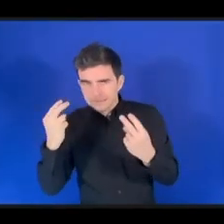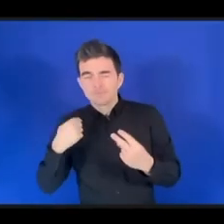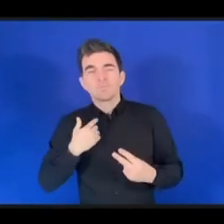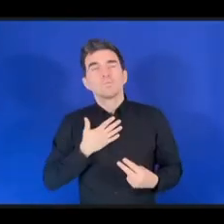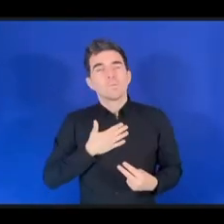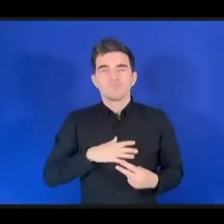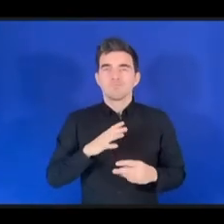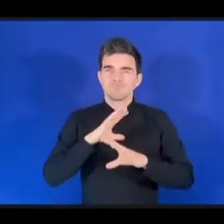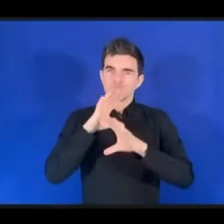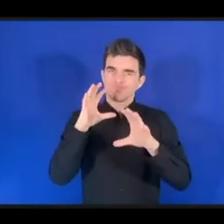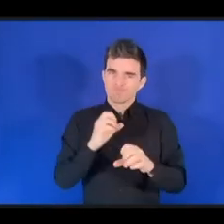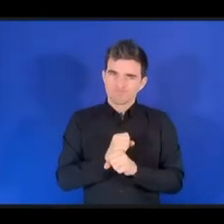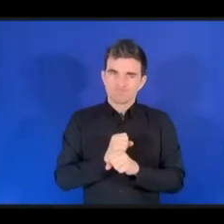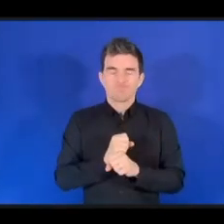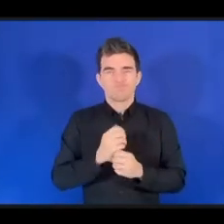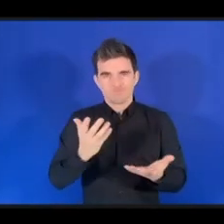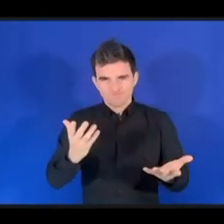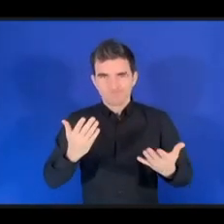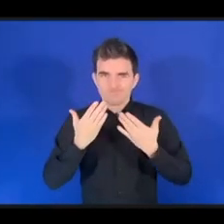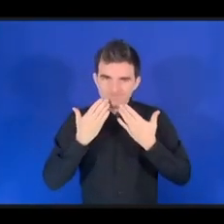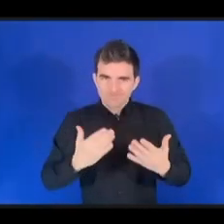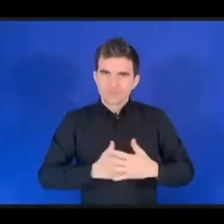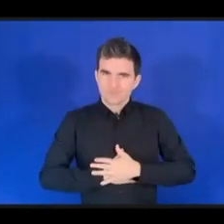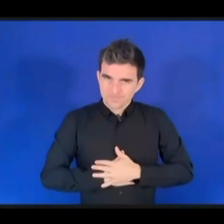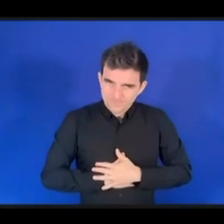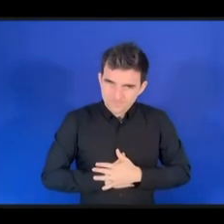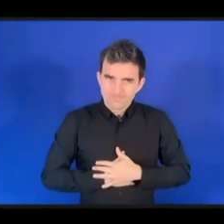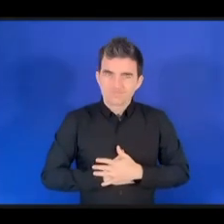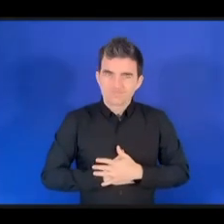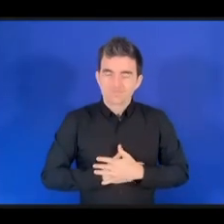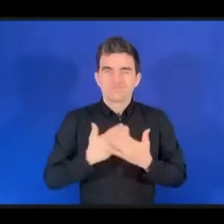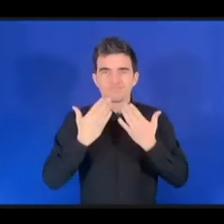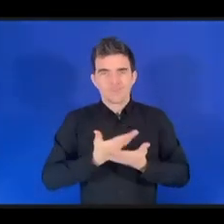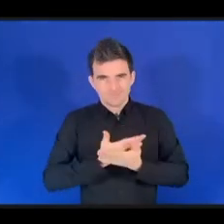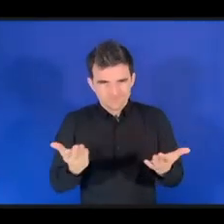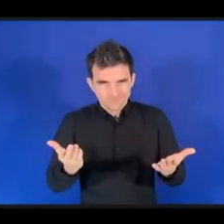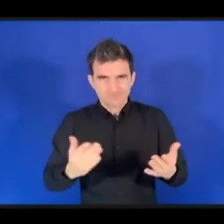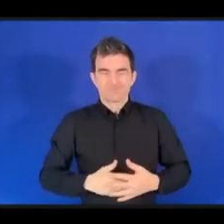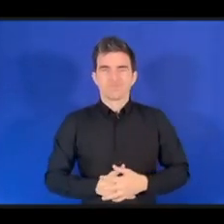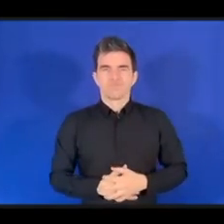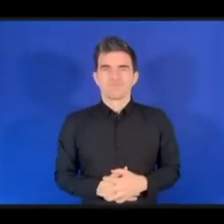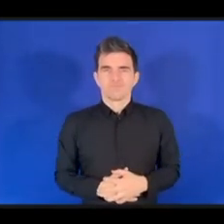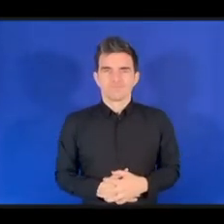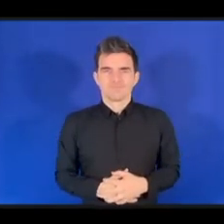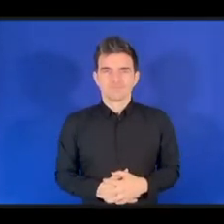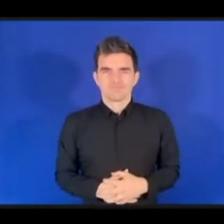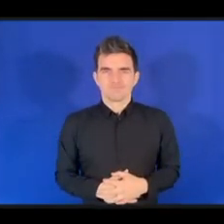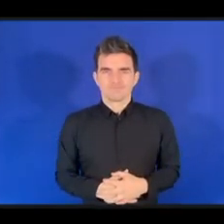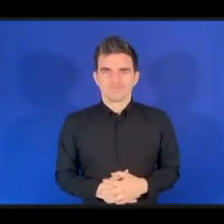заключительное слово. Благодарю вас. Спасибо, господин Ватанаби.